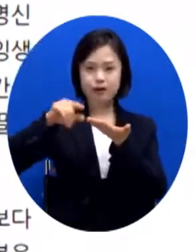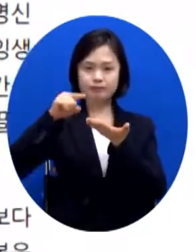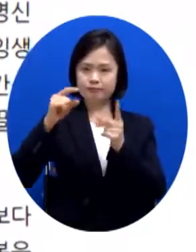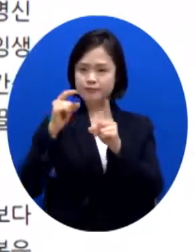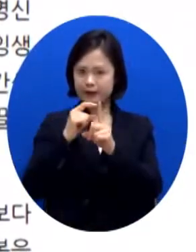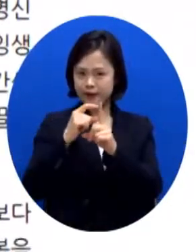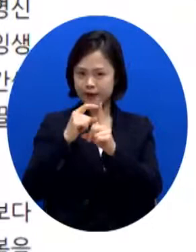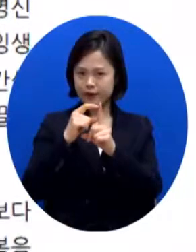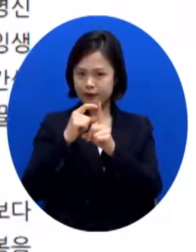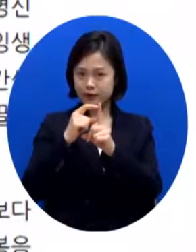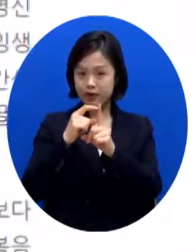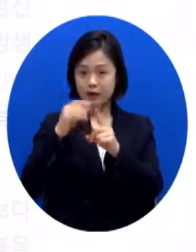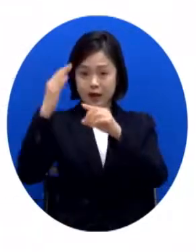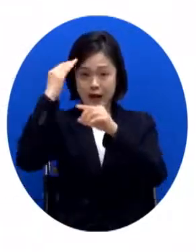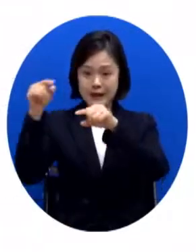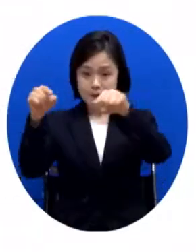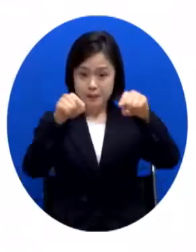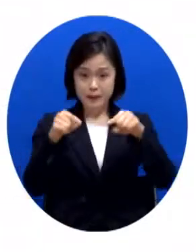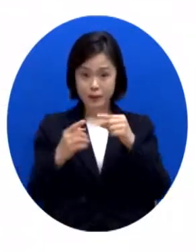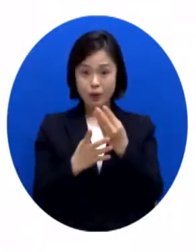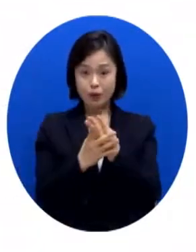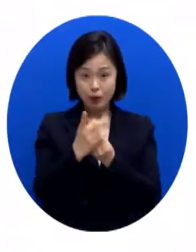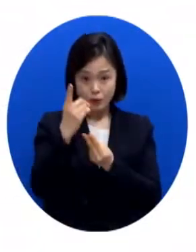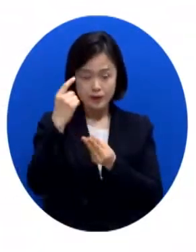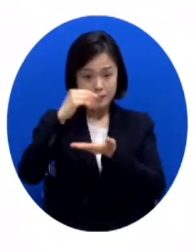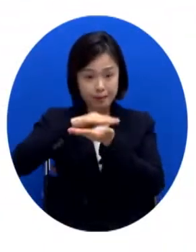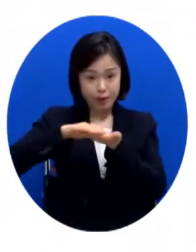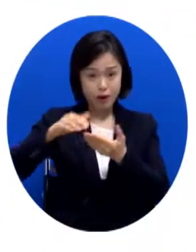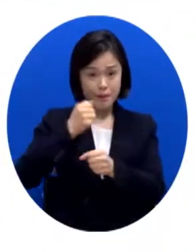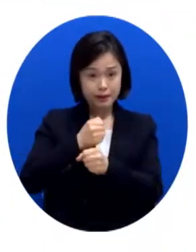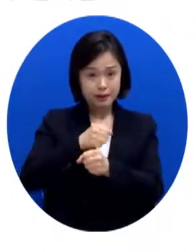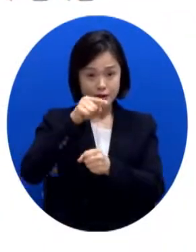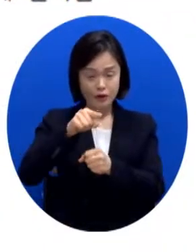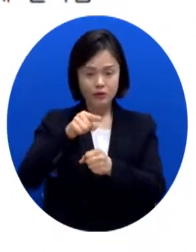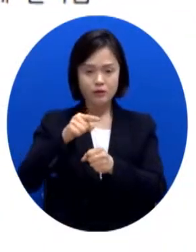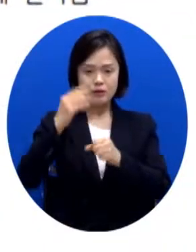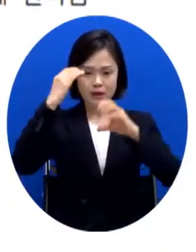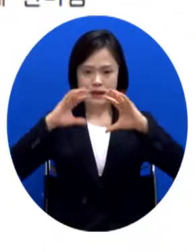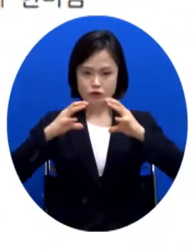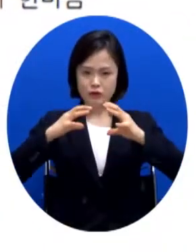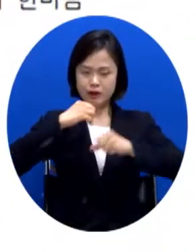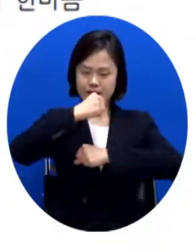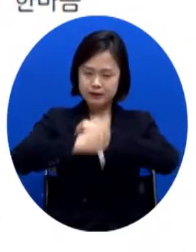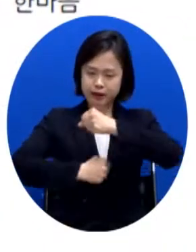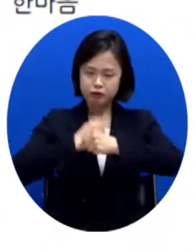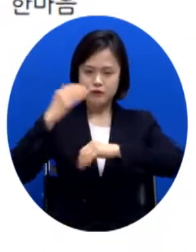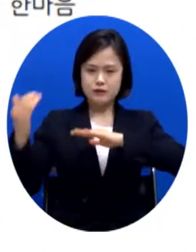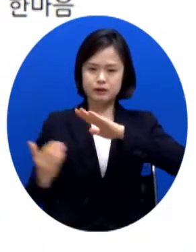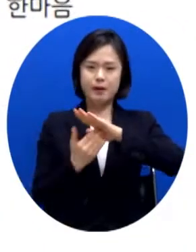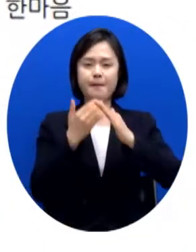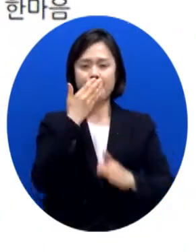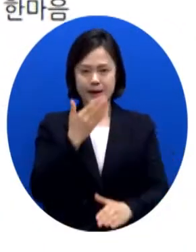것이 3.1운동의 자주와 독립, 민주와 평화의 희망을 실현하는 길이라고 당부했습니다.